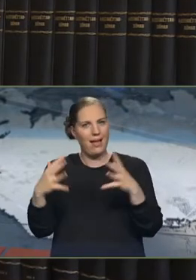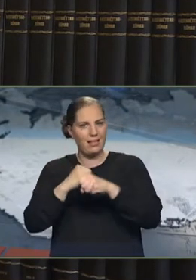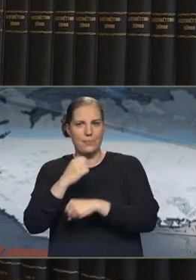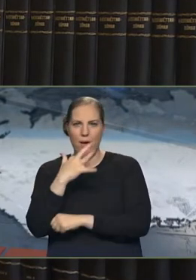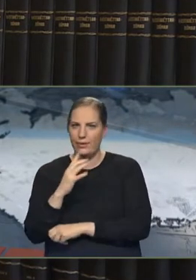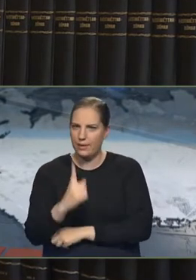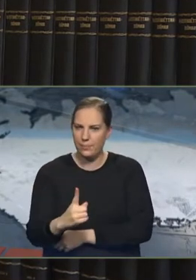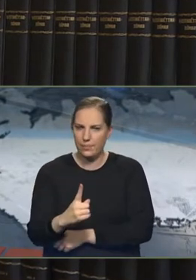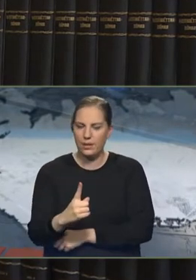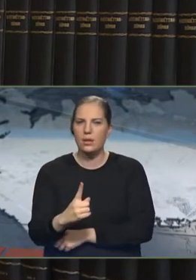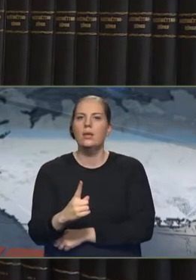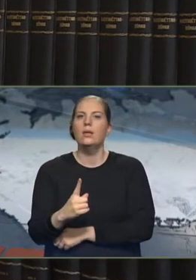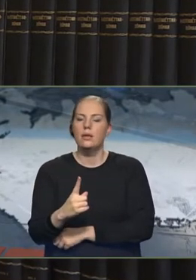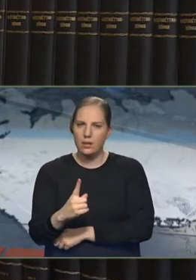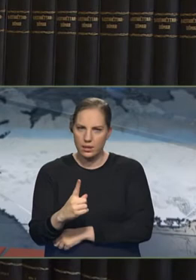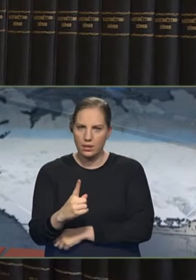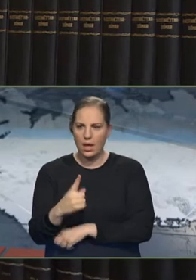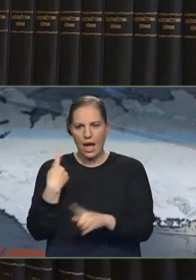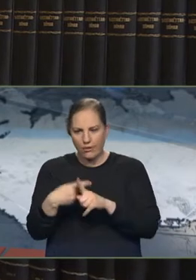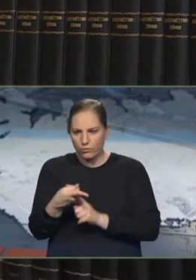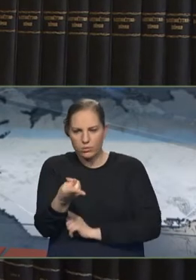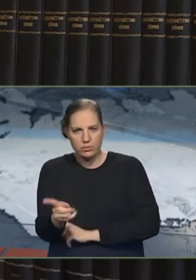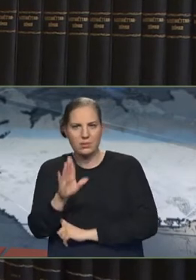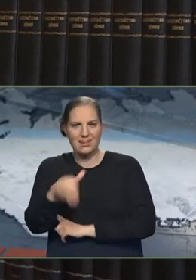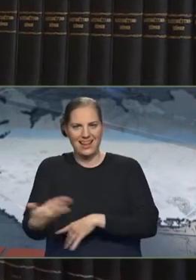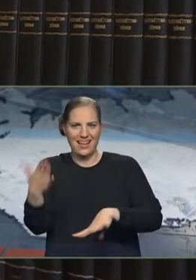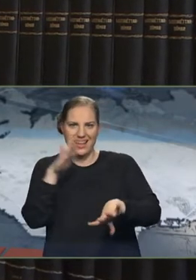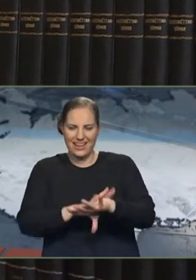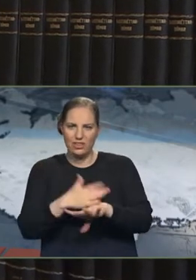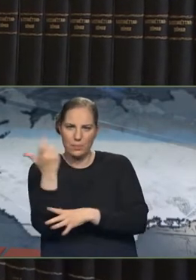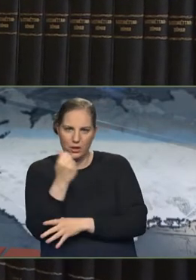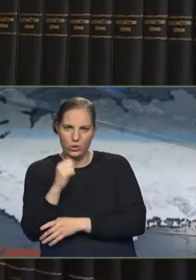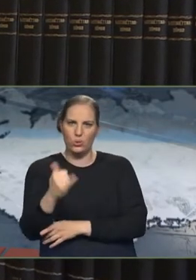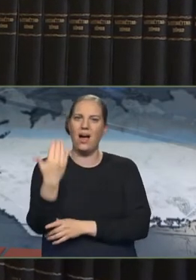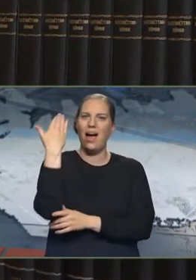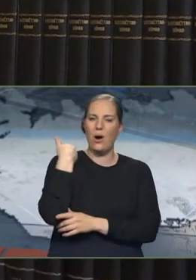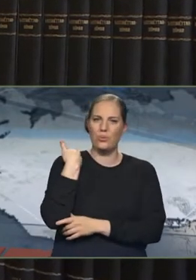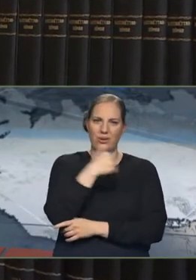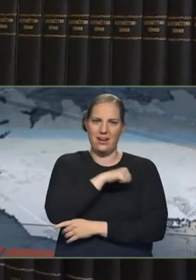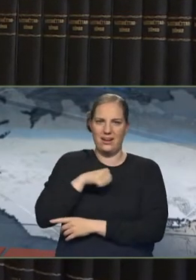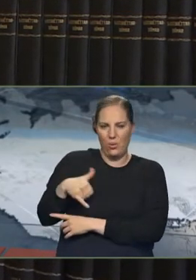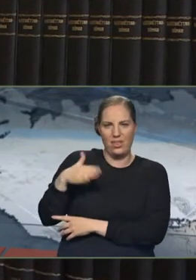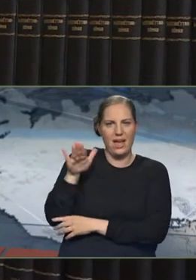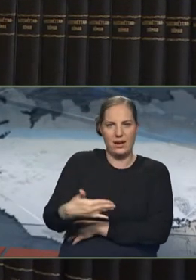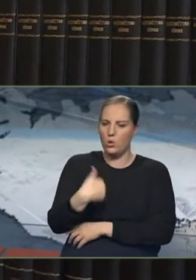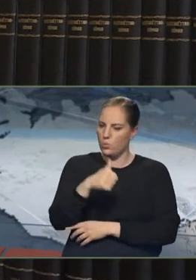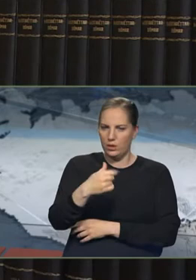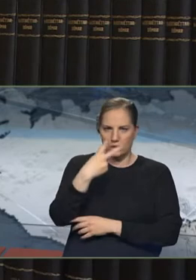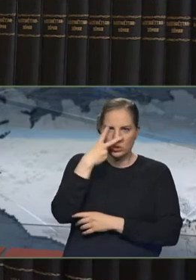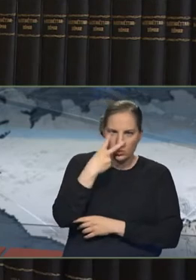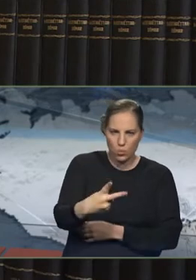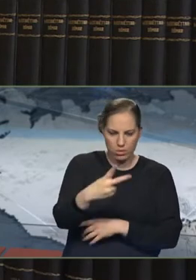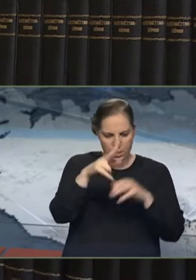er ástæðan fyrir því að þeir eiga þennan bótarétt að ráð þeirra rannsakaði ekki eins og tilskilur var,